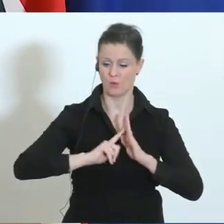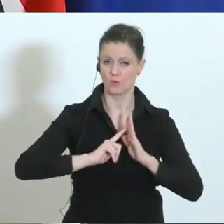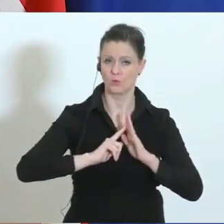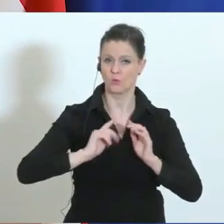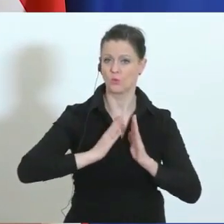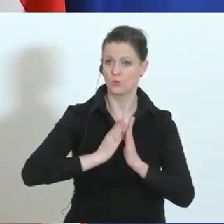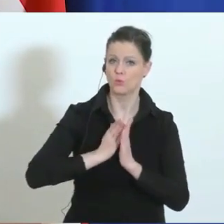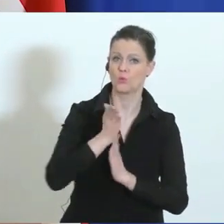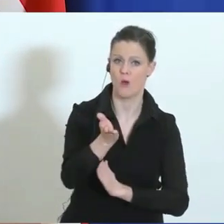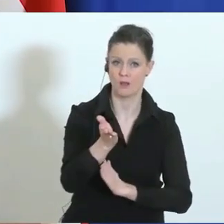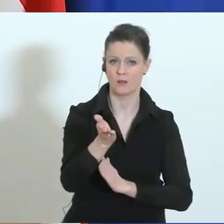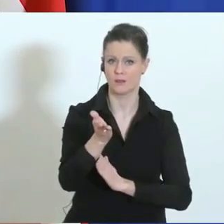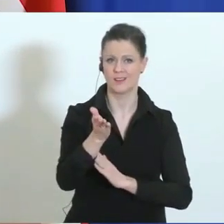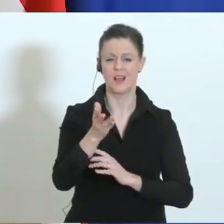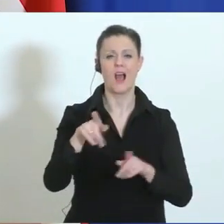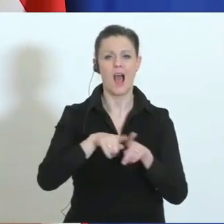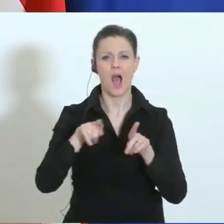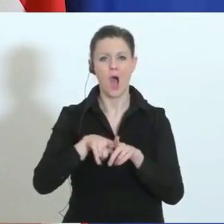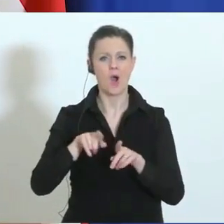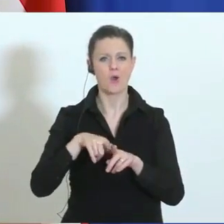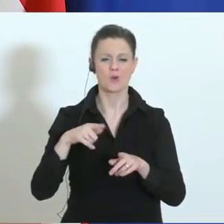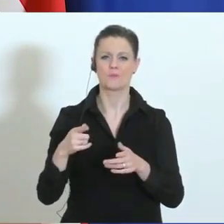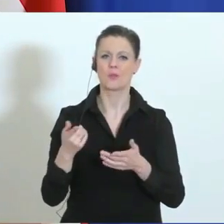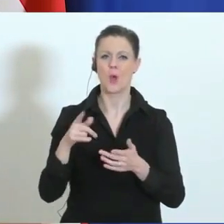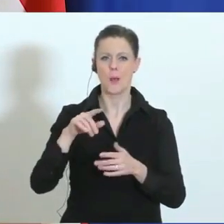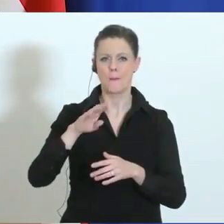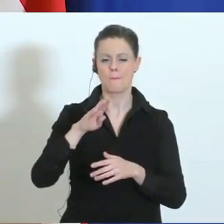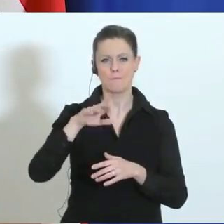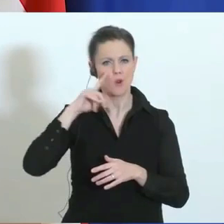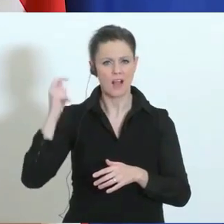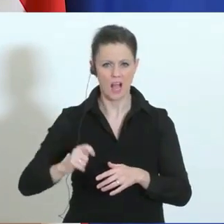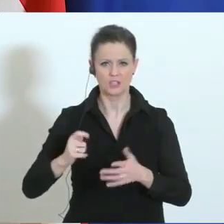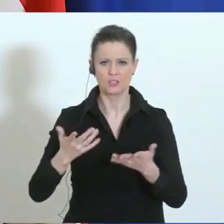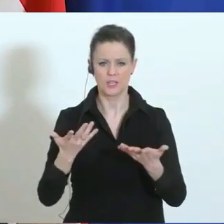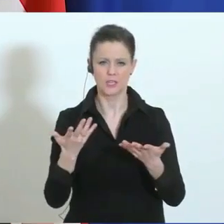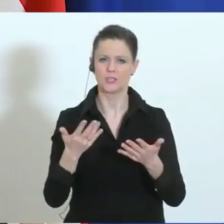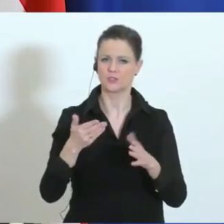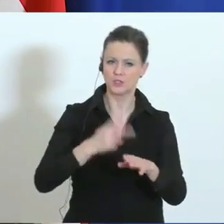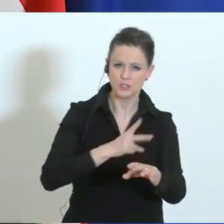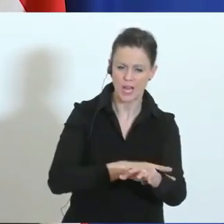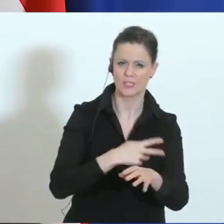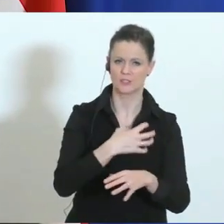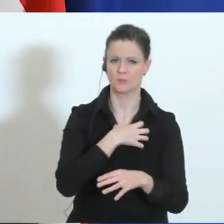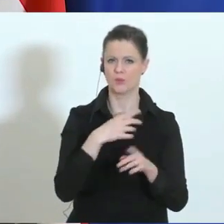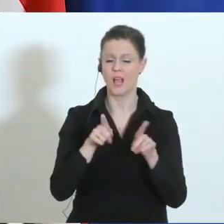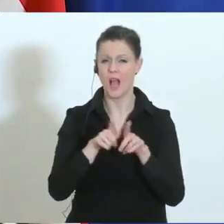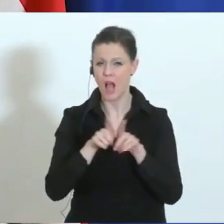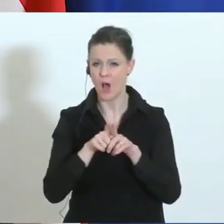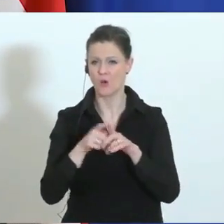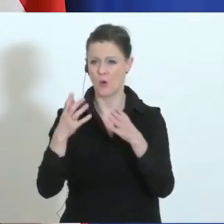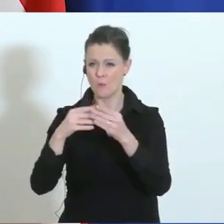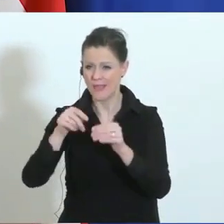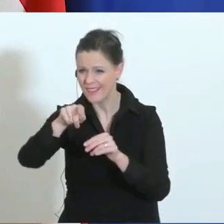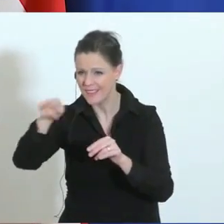bulgarische Staatsbürger. Wir sind jetzt in enger Abstimmung eben auch mit den Behörden. Wir sind auch mit dem rumänischen Attaché und einem